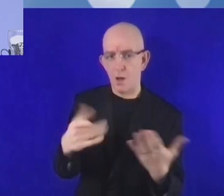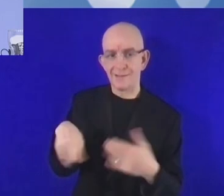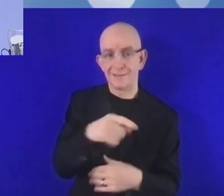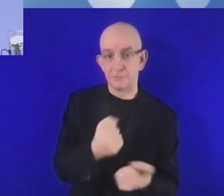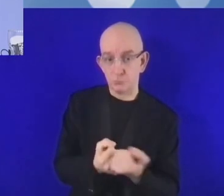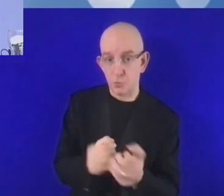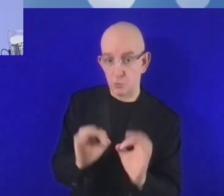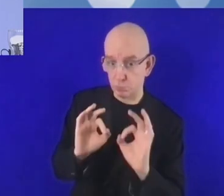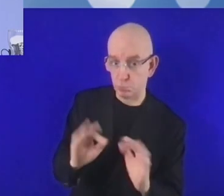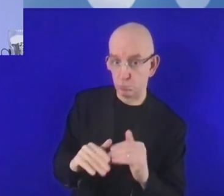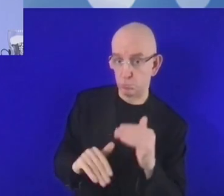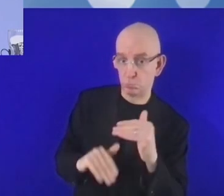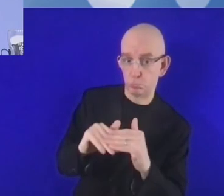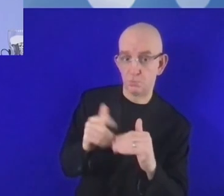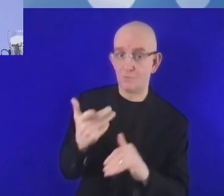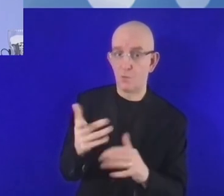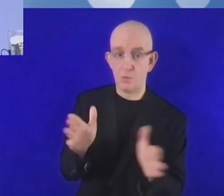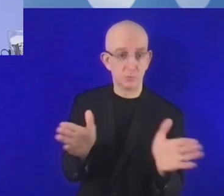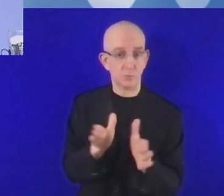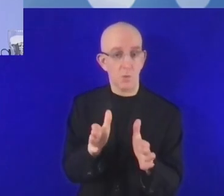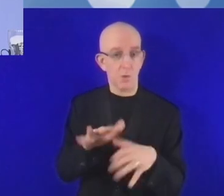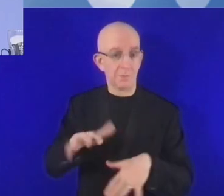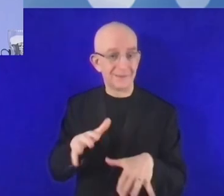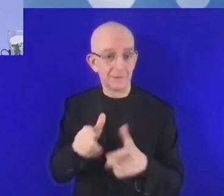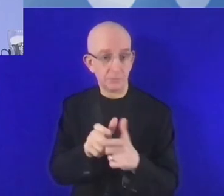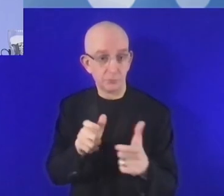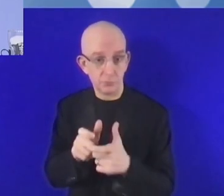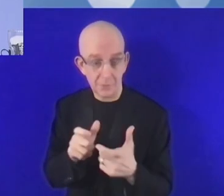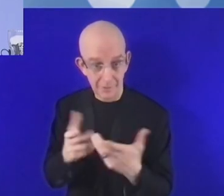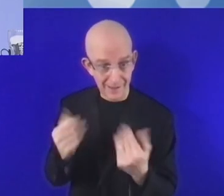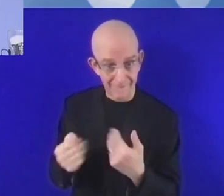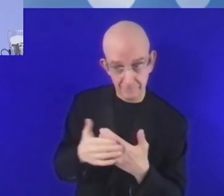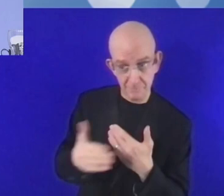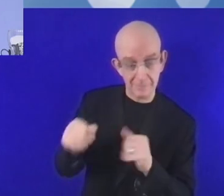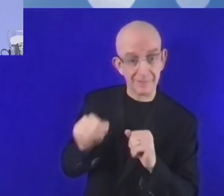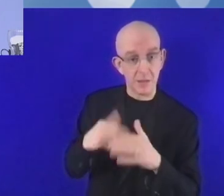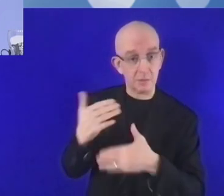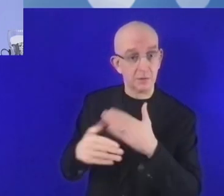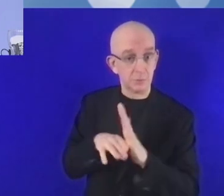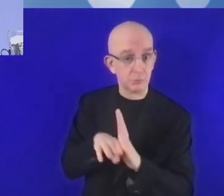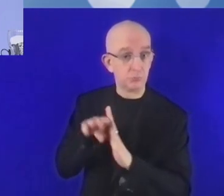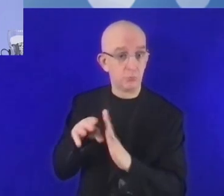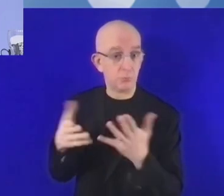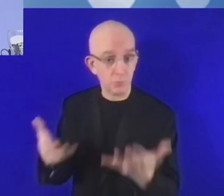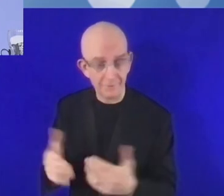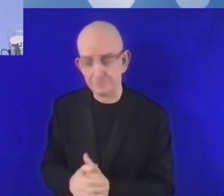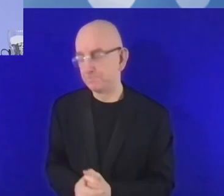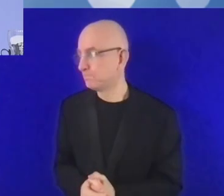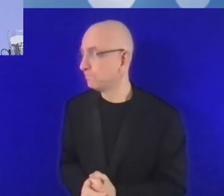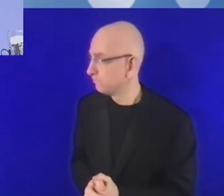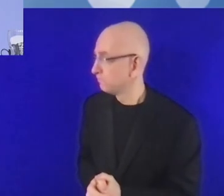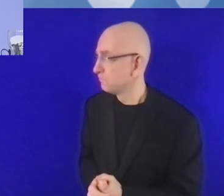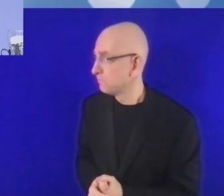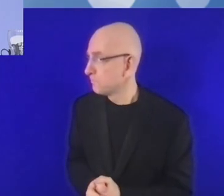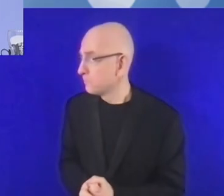بالتمويل الكافي. هل نستطيع أن نؤمنه وهل نستطيع أن